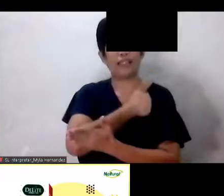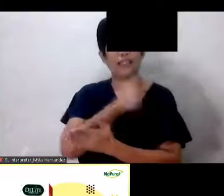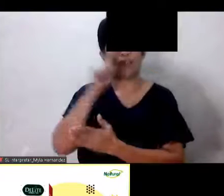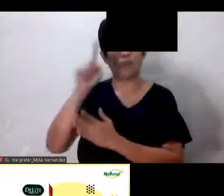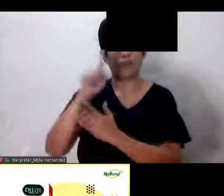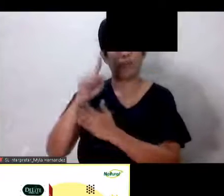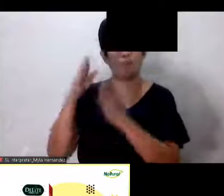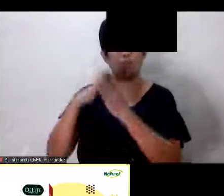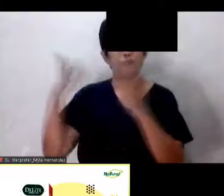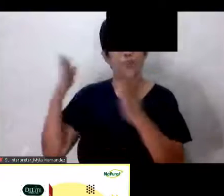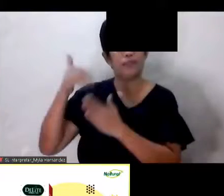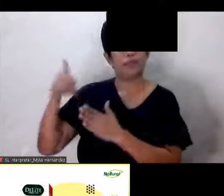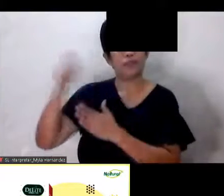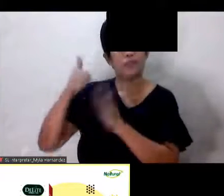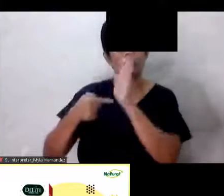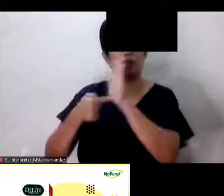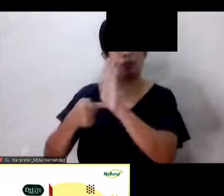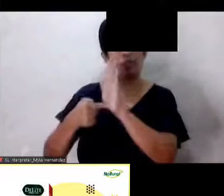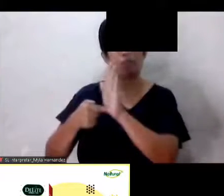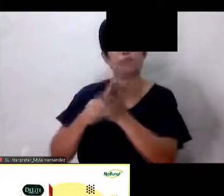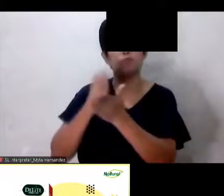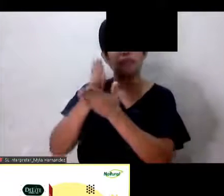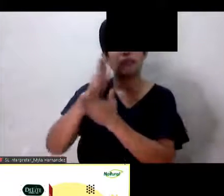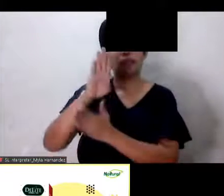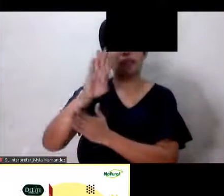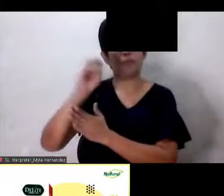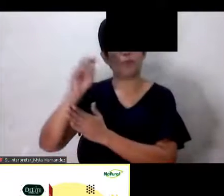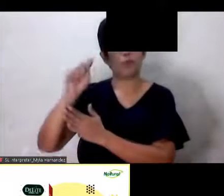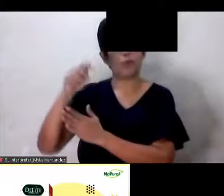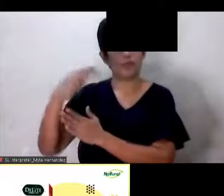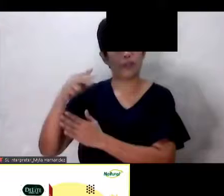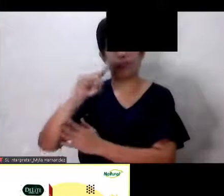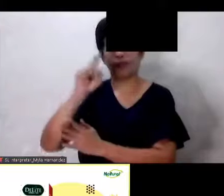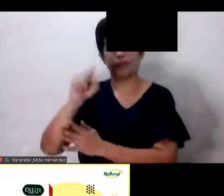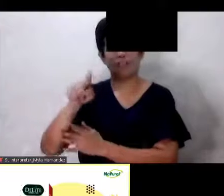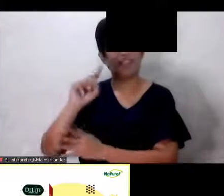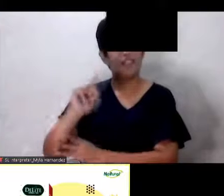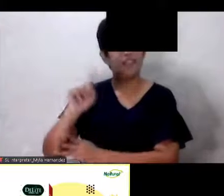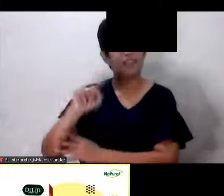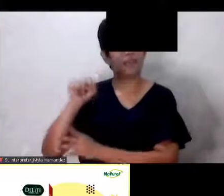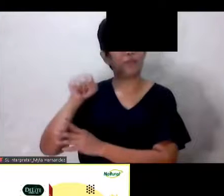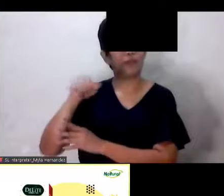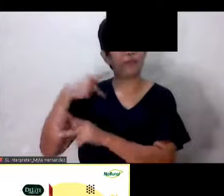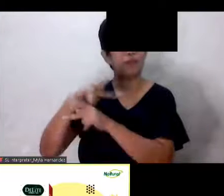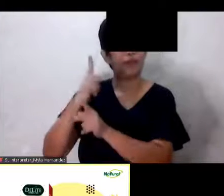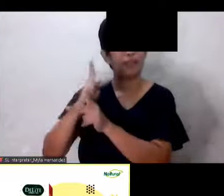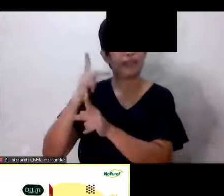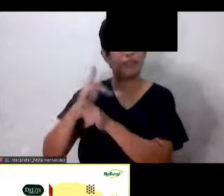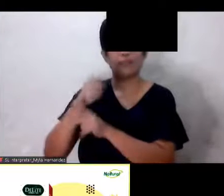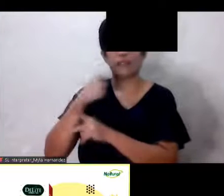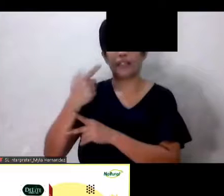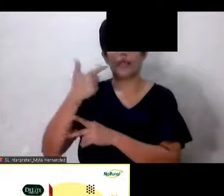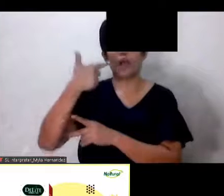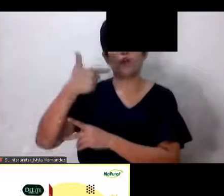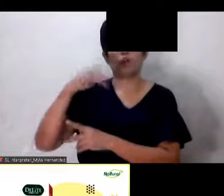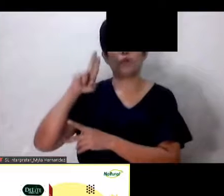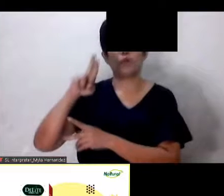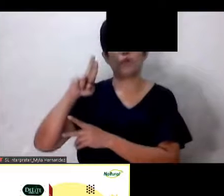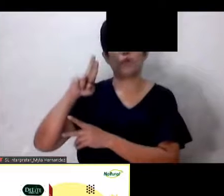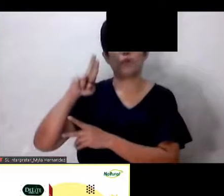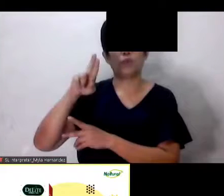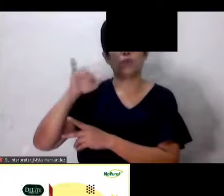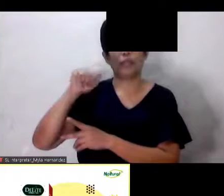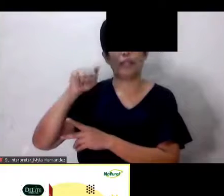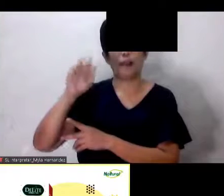pumunta sa booth ko tapos sinabi niya anong laman niyang produktong yan? Tapos nung sinabi kong Guya Bano sabi niya